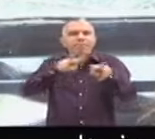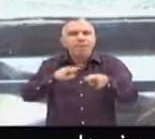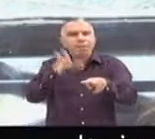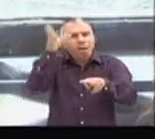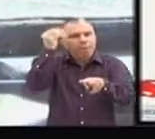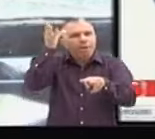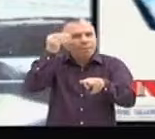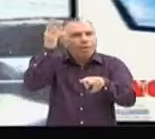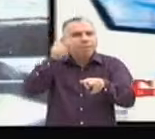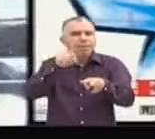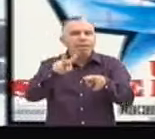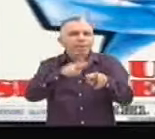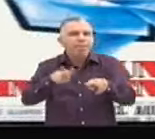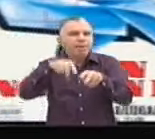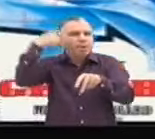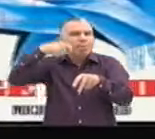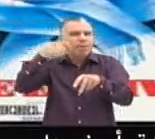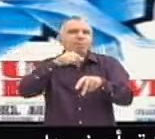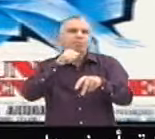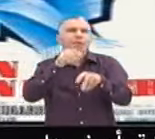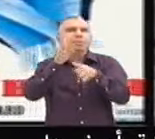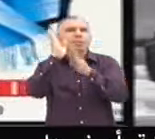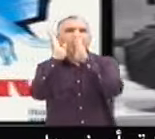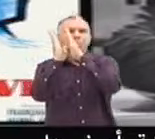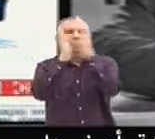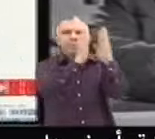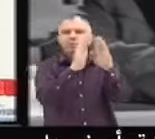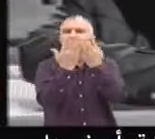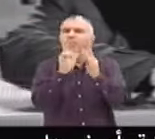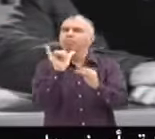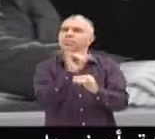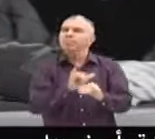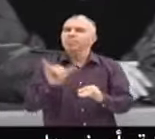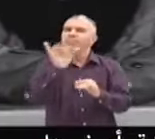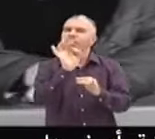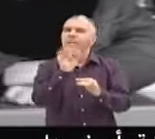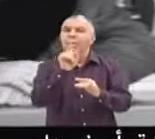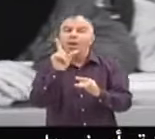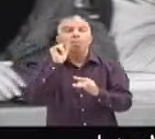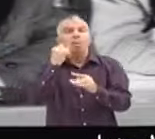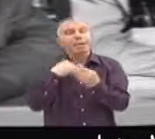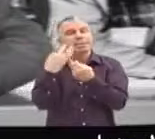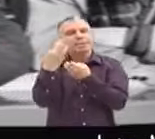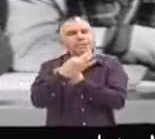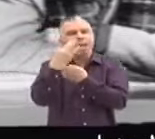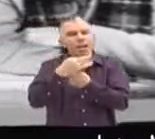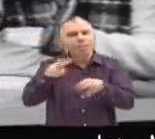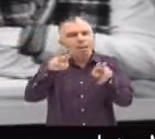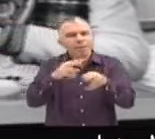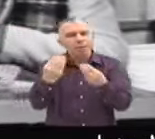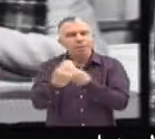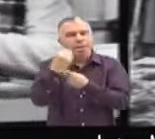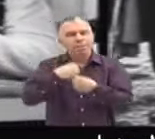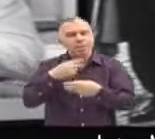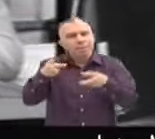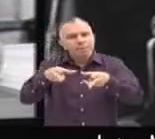Enfin, tout ça, moi, je les ai découverts avec mon père. Je ne les ai pas découverts à la cinémathèque. Ou je ne sais pas quoi. C'était mon père qui avait cette